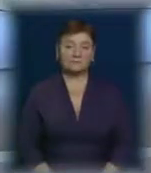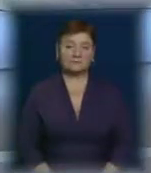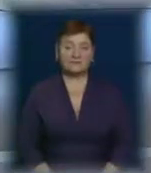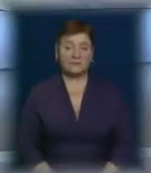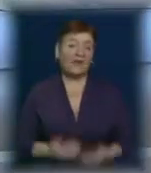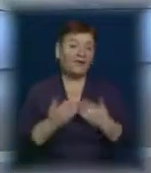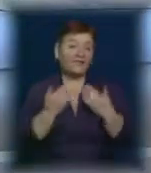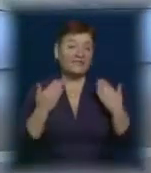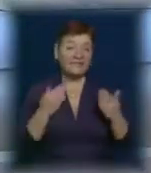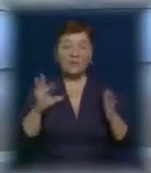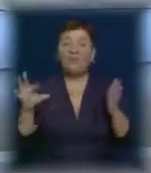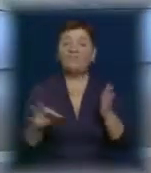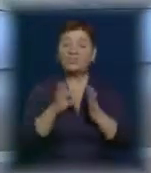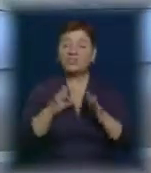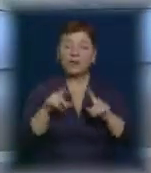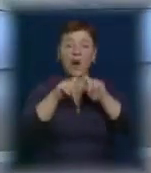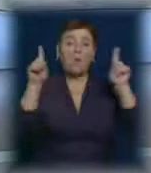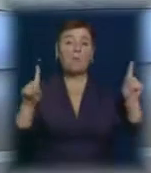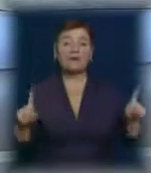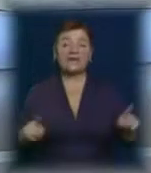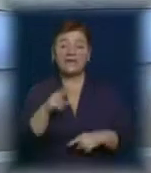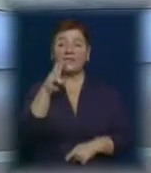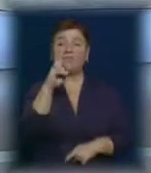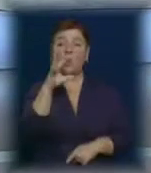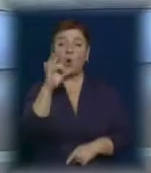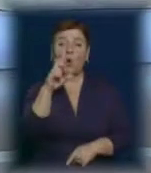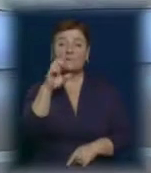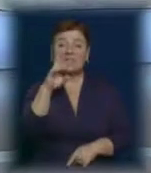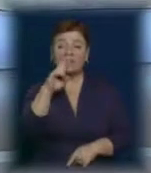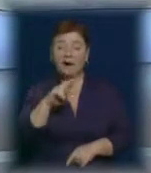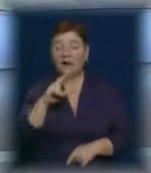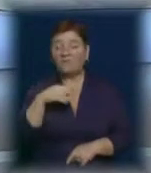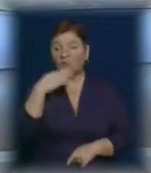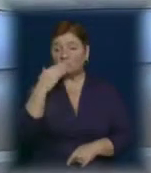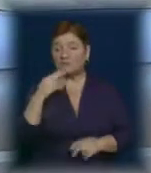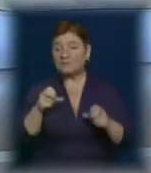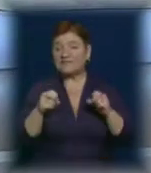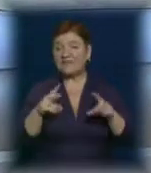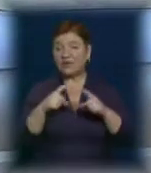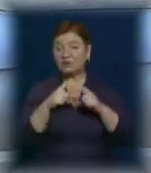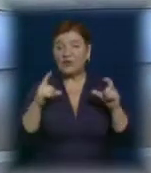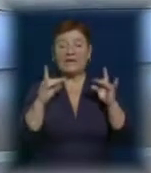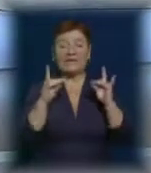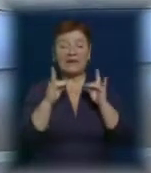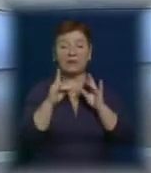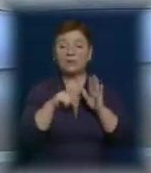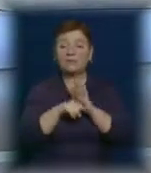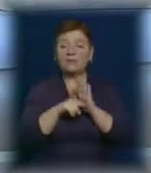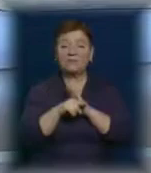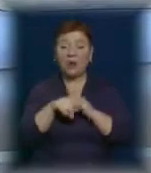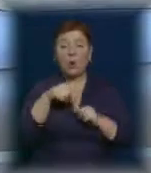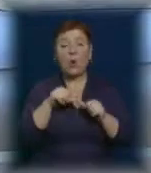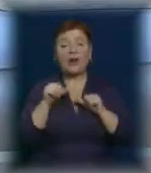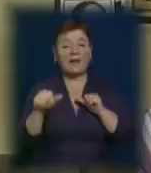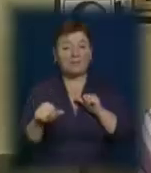Виставкою вишитих портретів Кобзаря підсумували рік Тараса Шевченка в Ужгородській спеціалізованій школі-інтернат з поглибленим вивченням